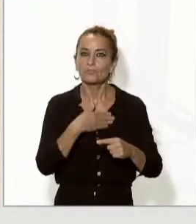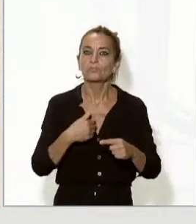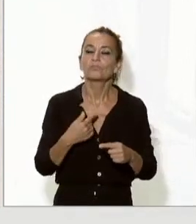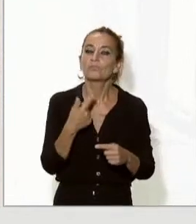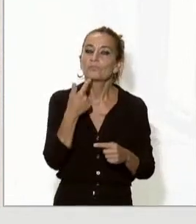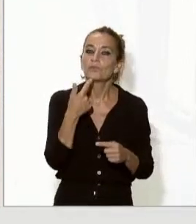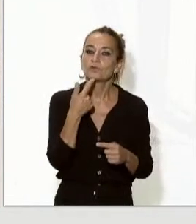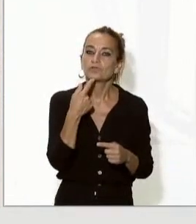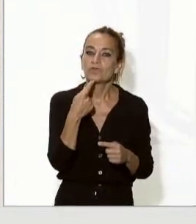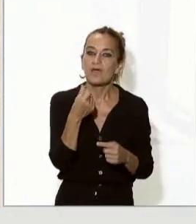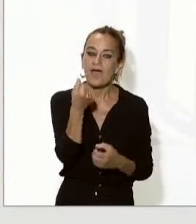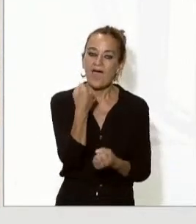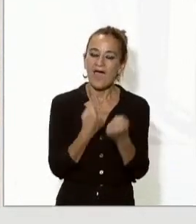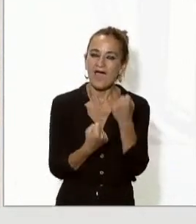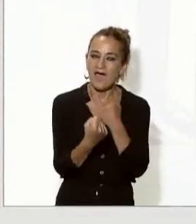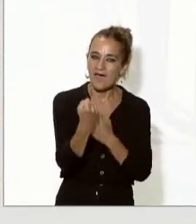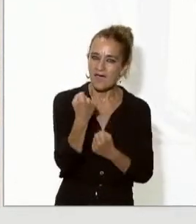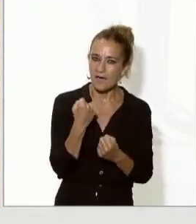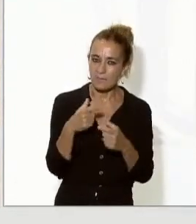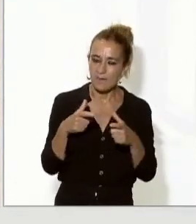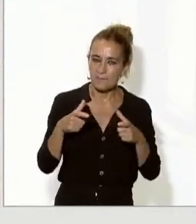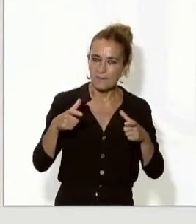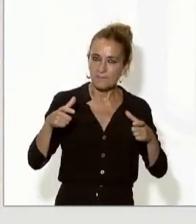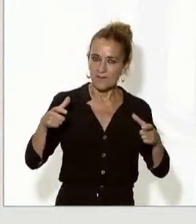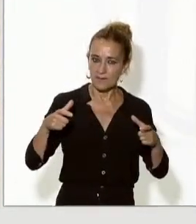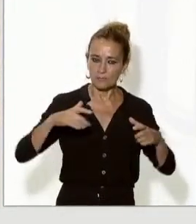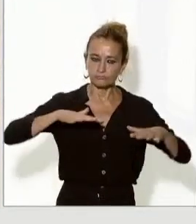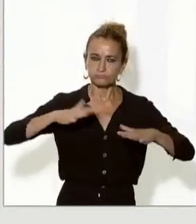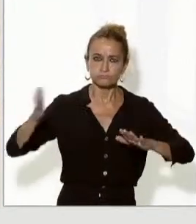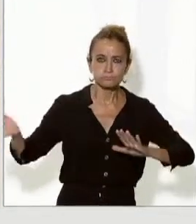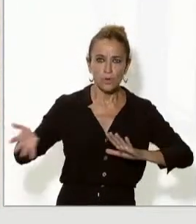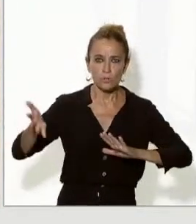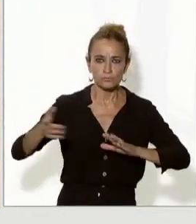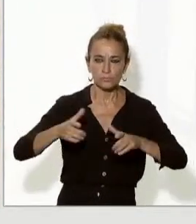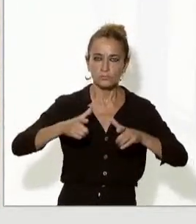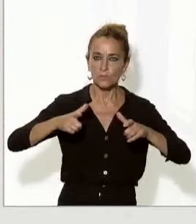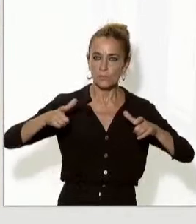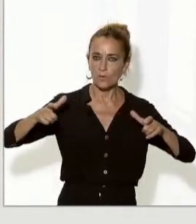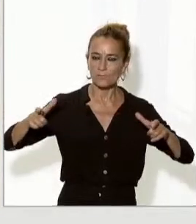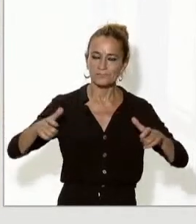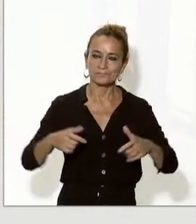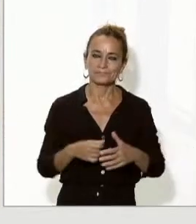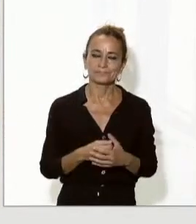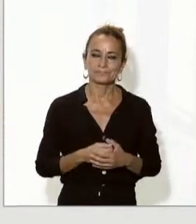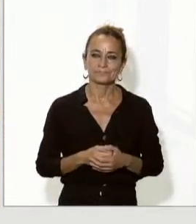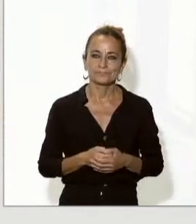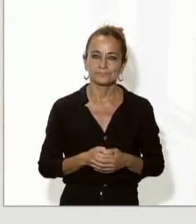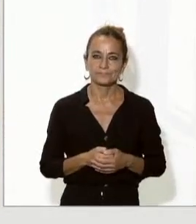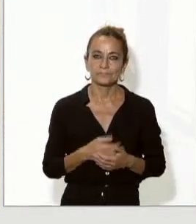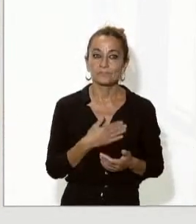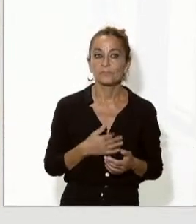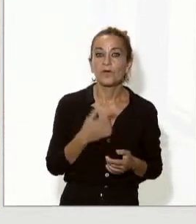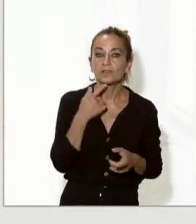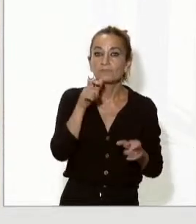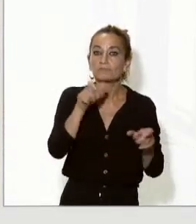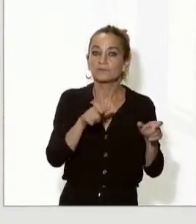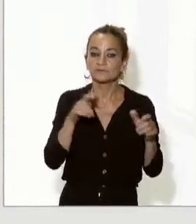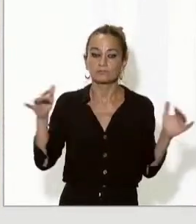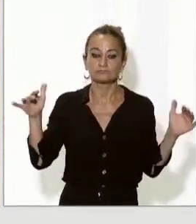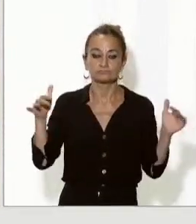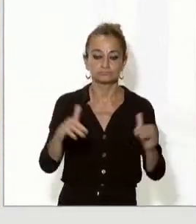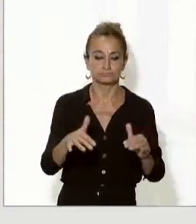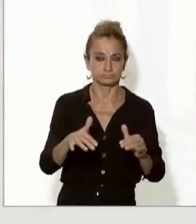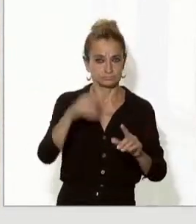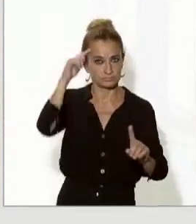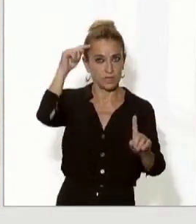de l'activitat productiva hagi requerit també el fet d'haver de fer venir més treballadors unit a